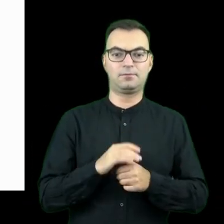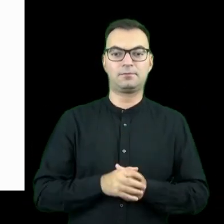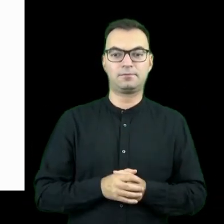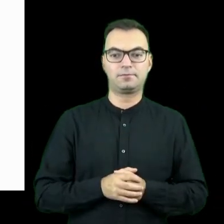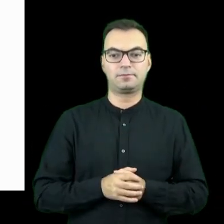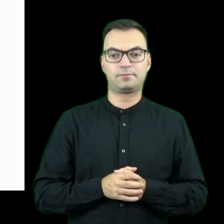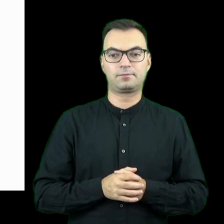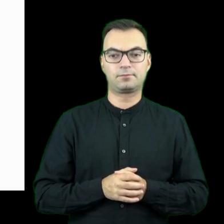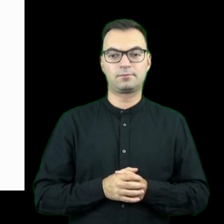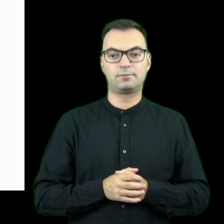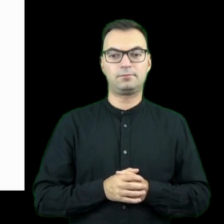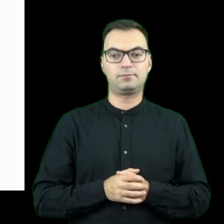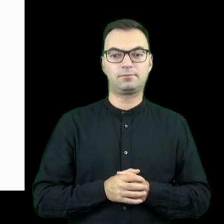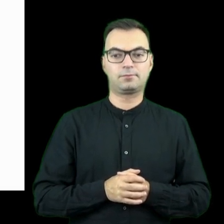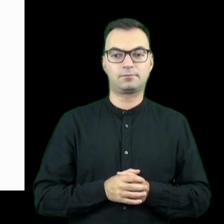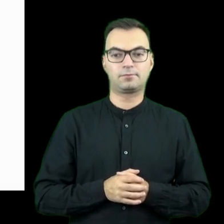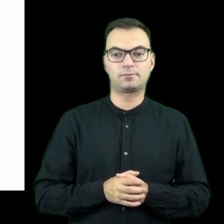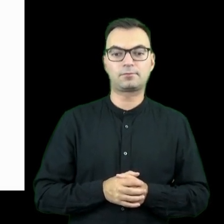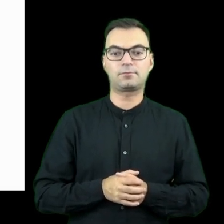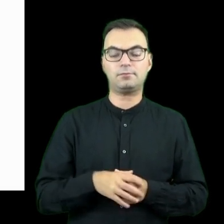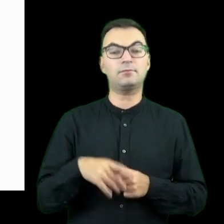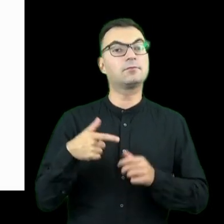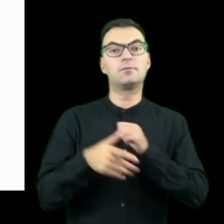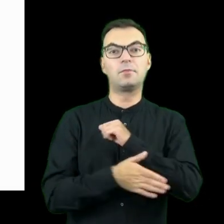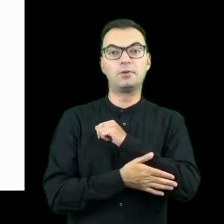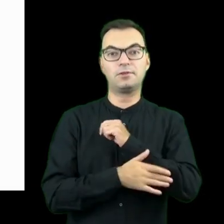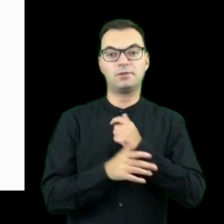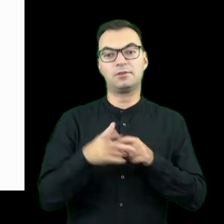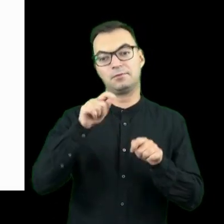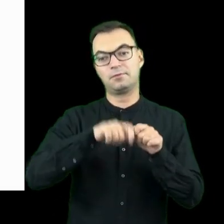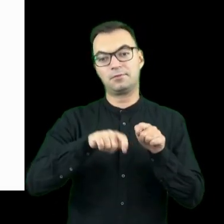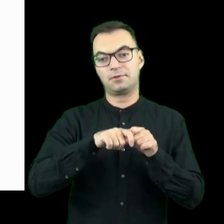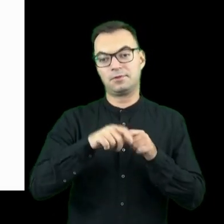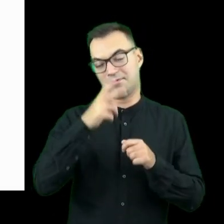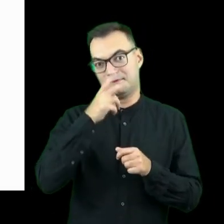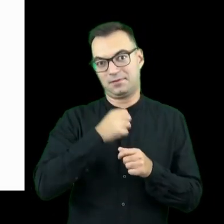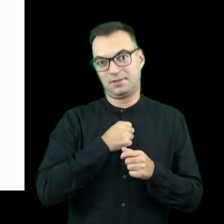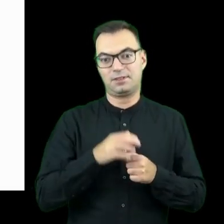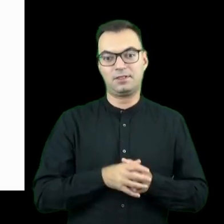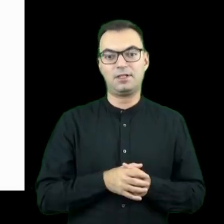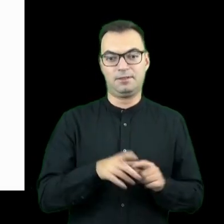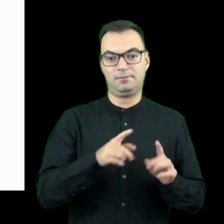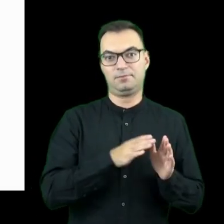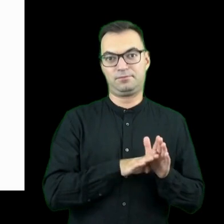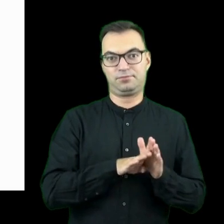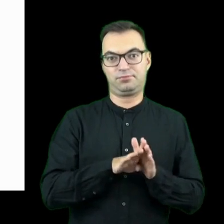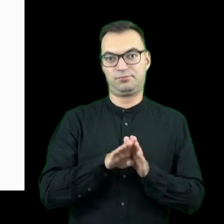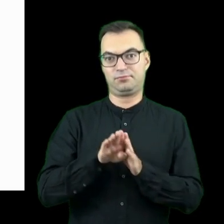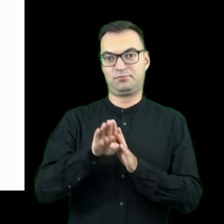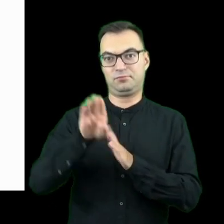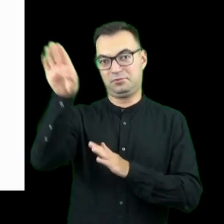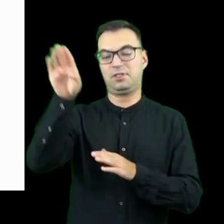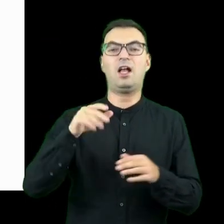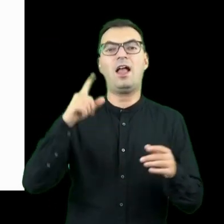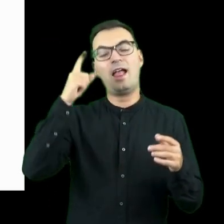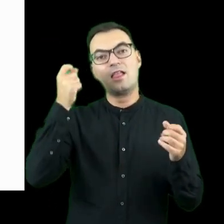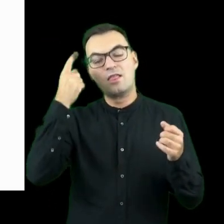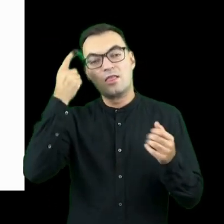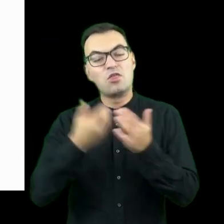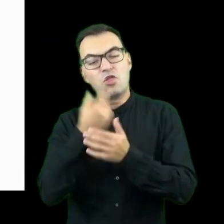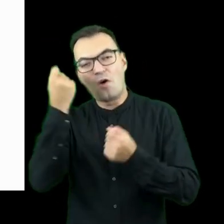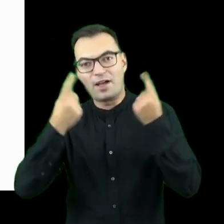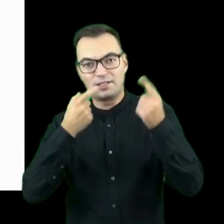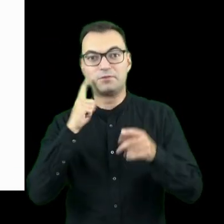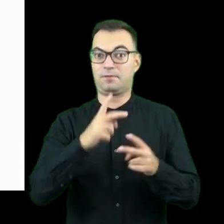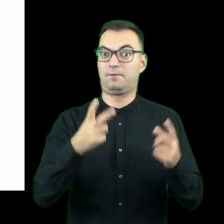analizowanych w ramach tego badania. Jakby kluczem jest to, żeby zobaczyć, co dosyć wyraźnie widać, że ten wzrost jest pionowy, więc rzeczywiście ta innowacyjność jest uznawana za coraz